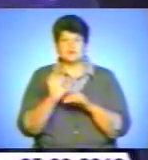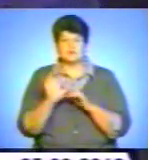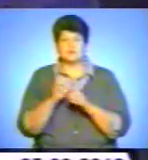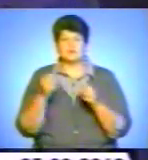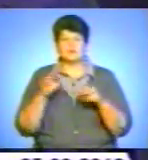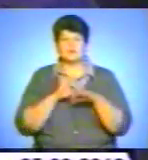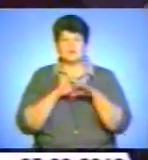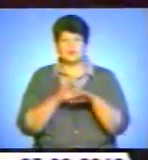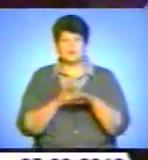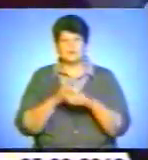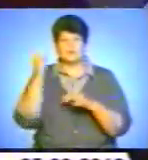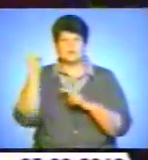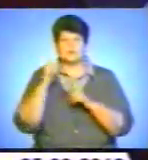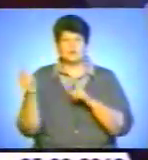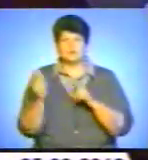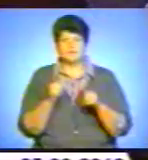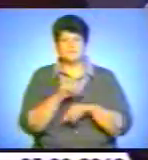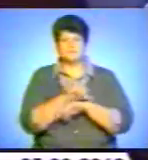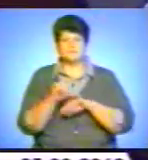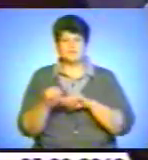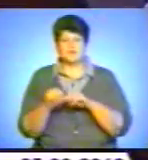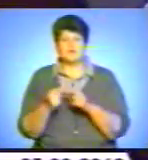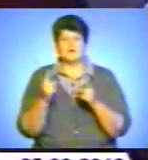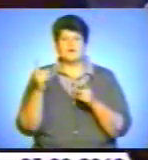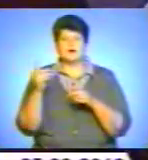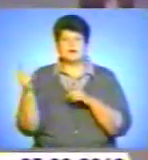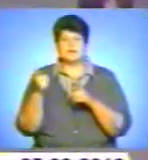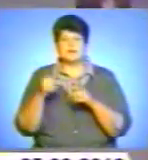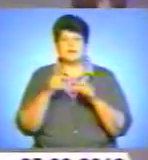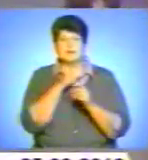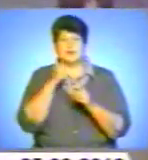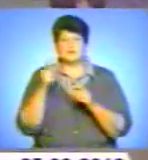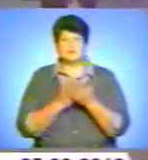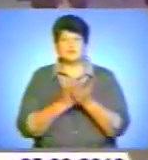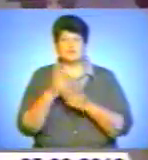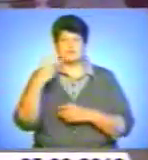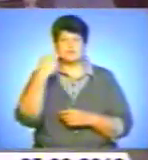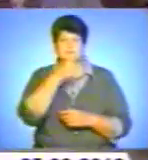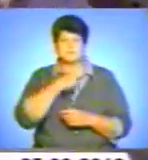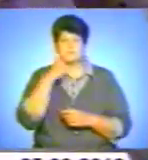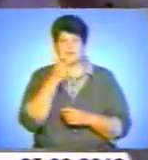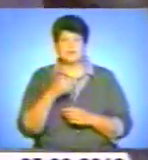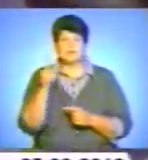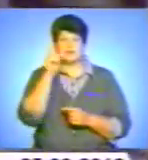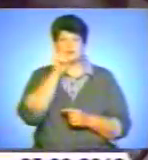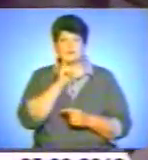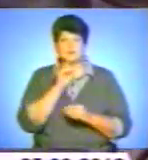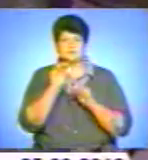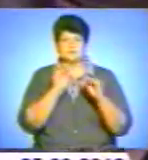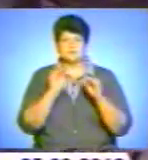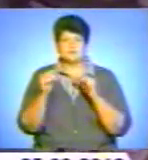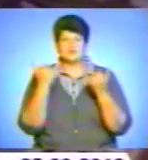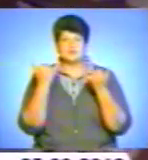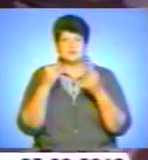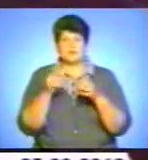Україні та за кордоном. Гарантійний термін обслуговування кожної установки – 20 років. Для зручності в Краматорську обладнано сучасний диспетчерський